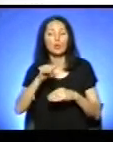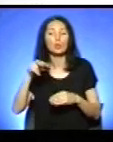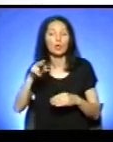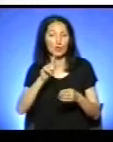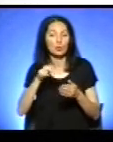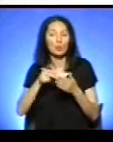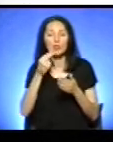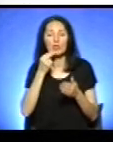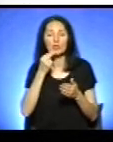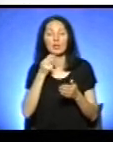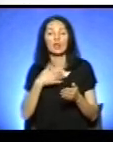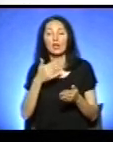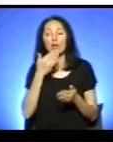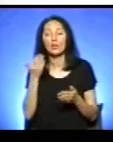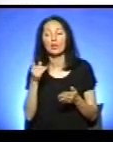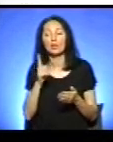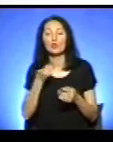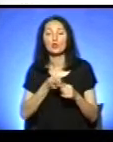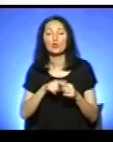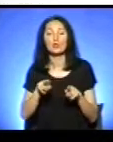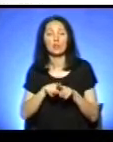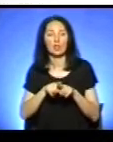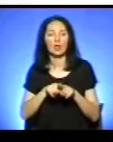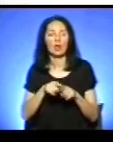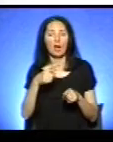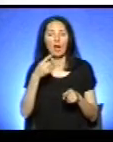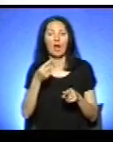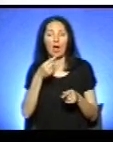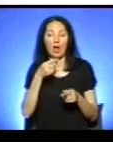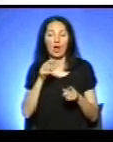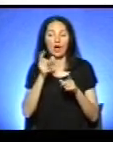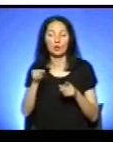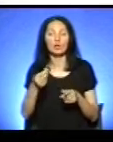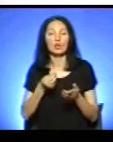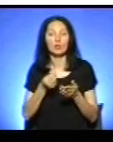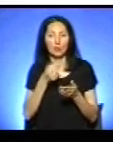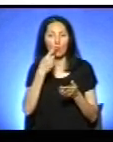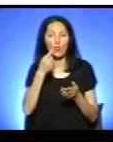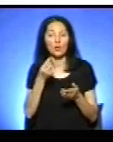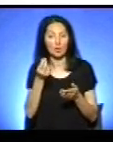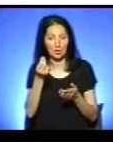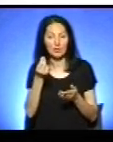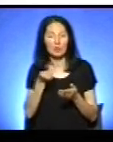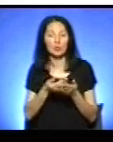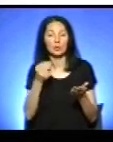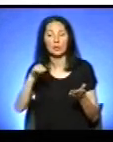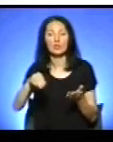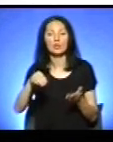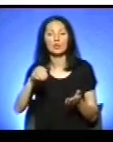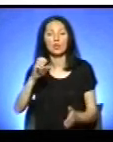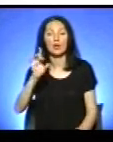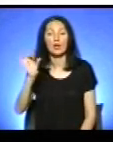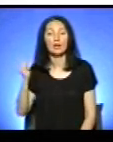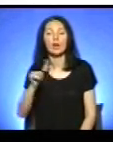підходжу і питаю, що це таке, вона каже, тисячу ріаль, ну ріаль – це в Камбоджі гроші їхні, тисячу ріаль. Я кажу, а що це таке, тисячу ріаль, ну а що всередині,